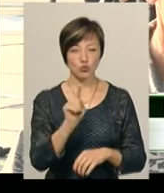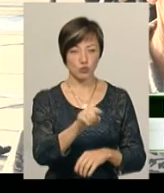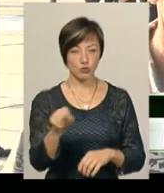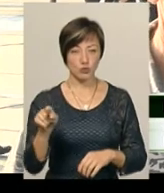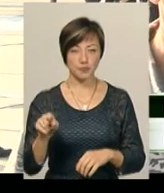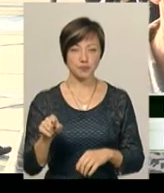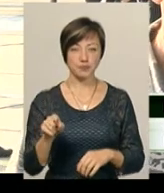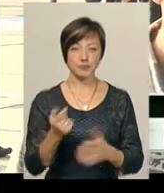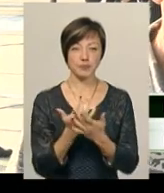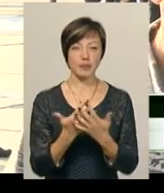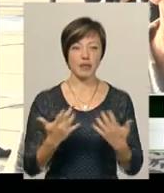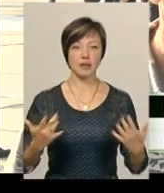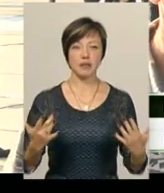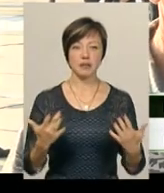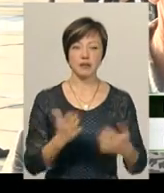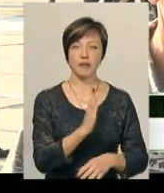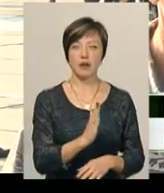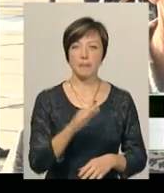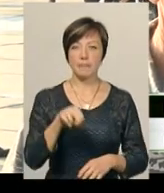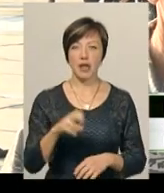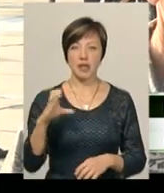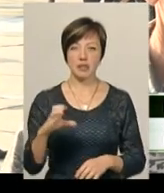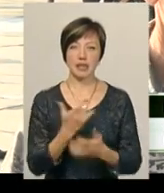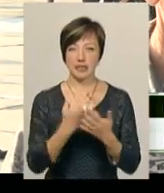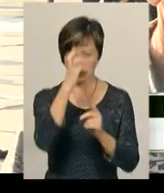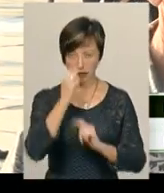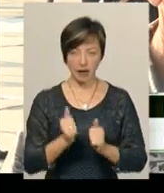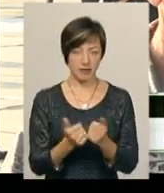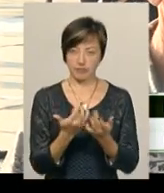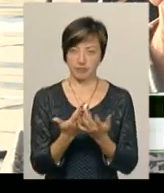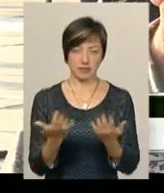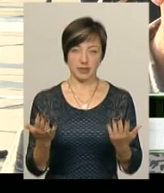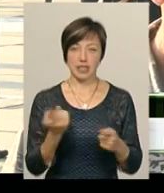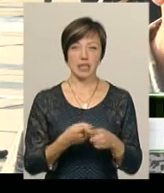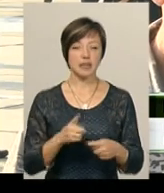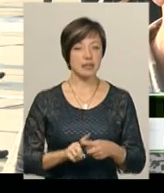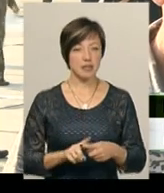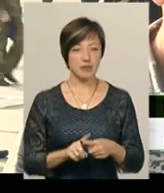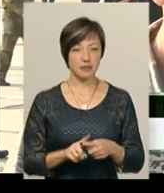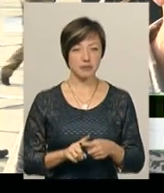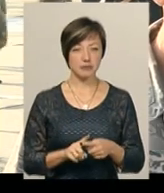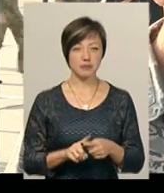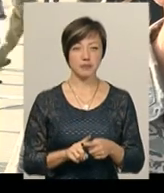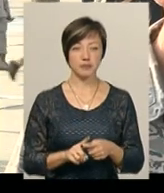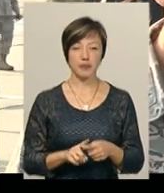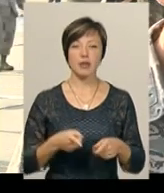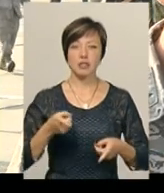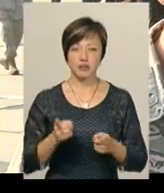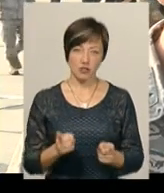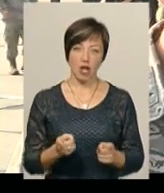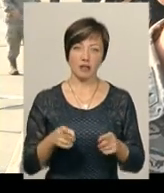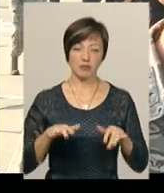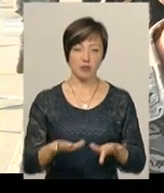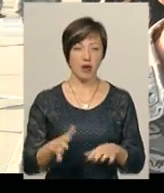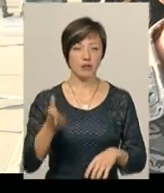різні ВПС різних країн світу, вони різні. І це звичайна справа.